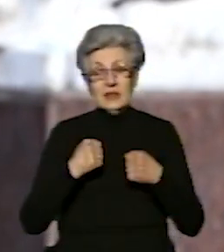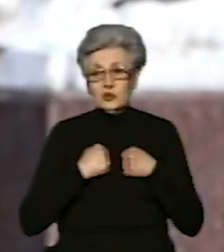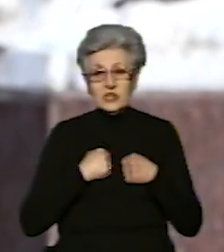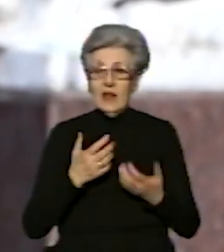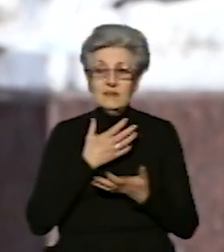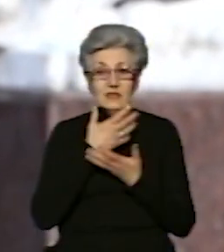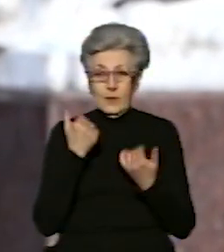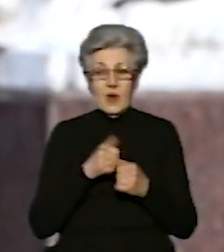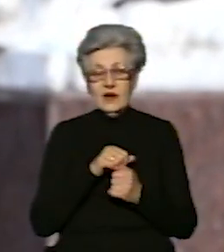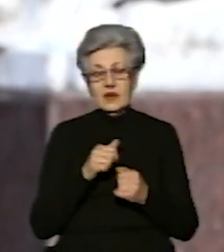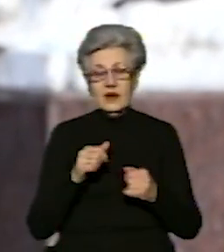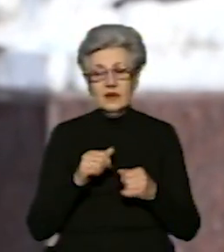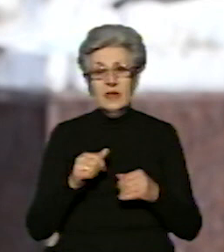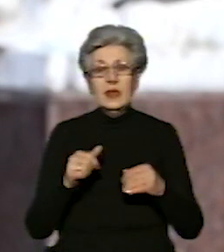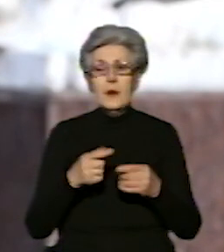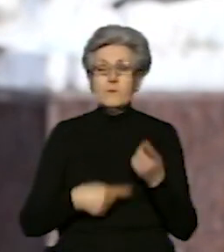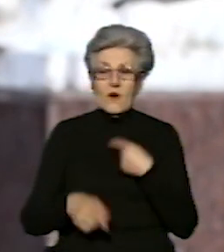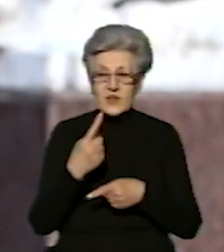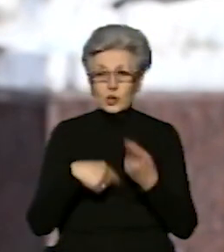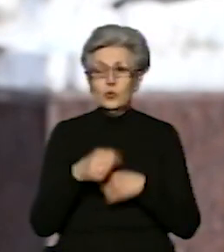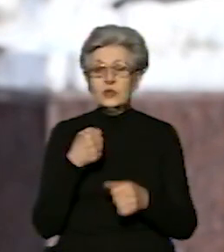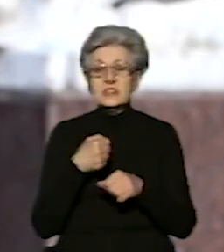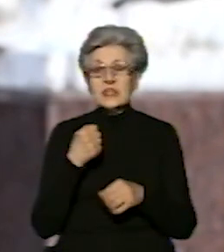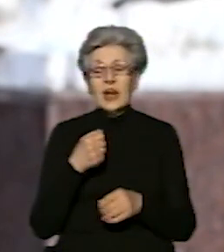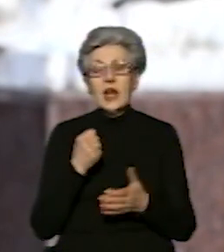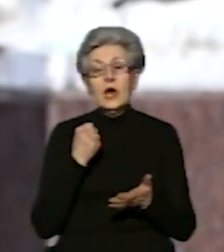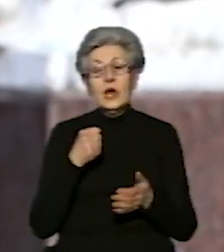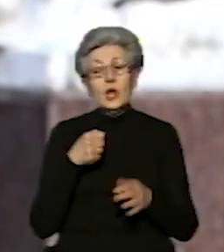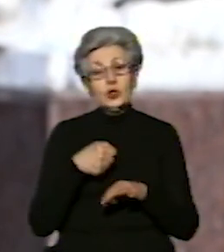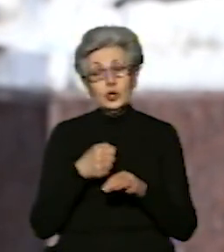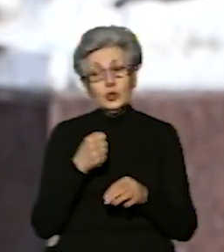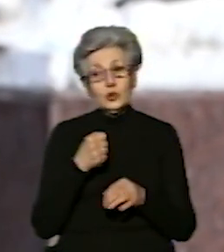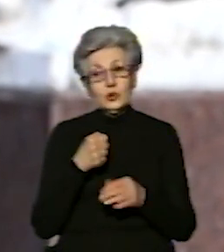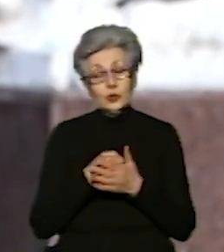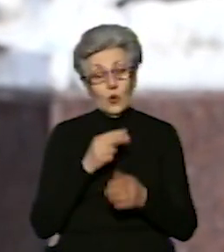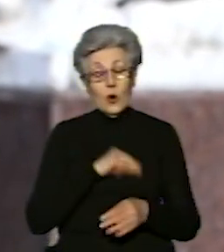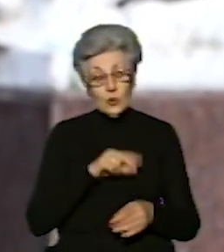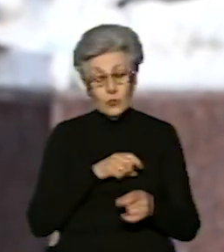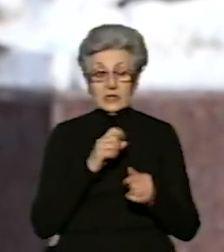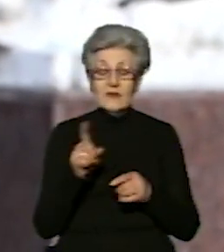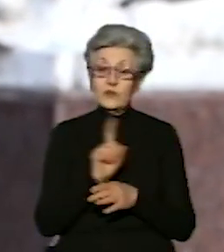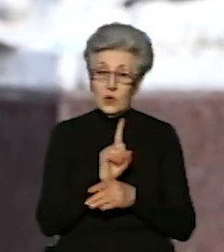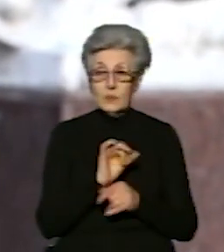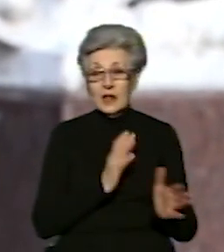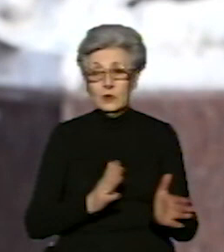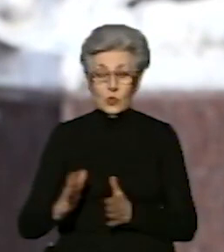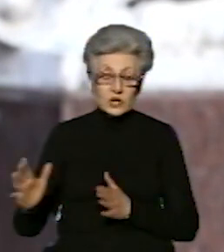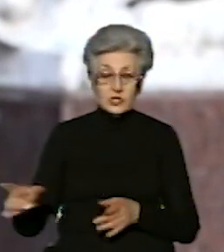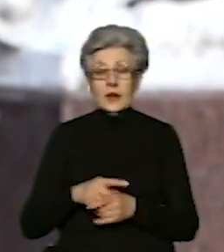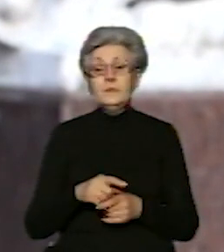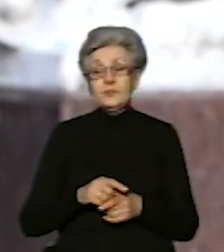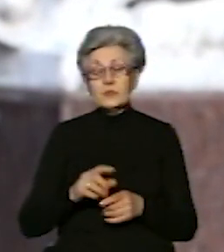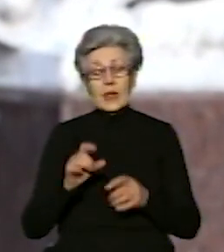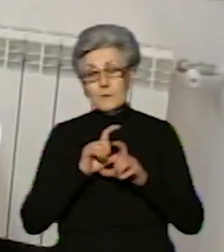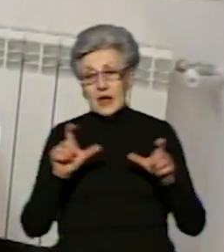можливості повернутися до роботи в звичному режимі суб'єктами сподівання, які продають непродовольчу групу і надають